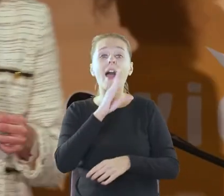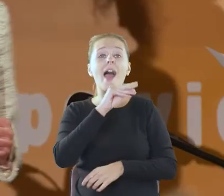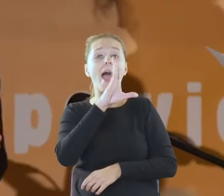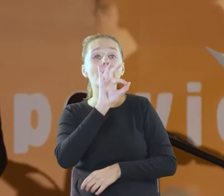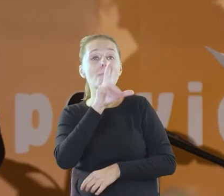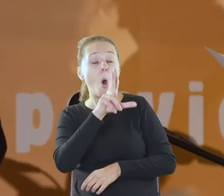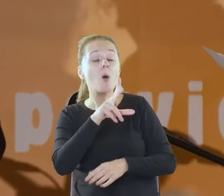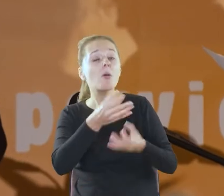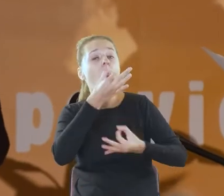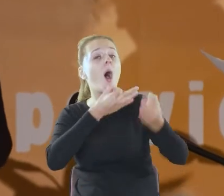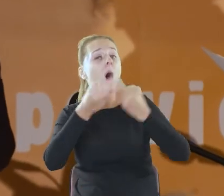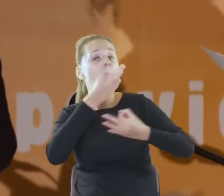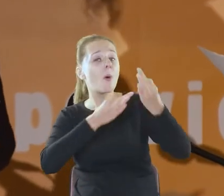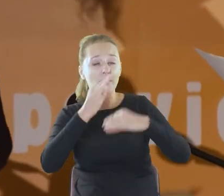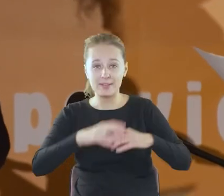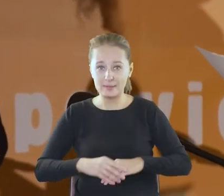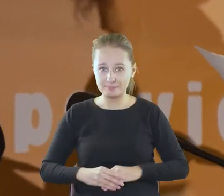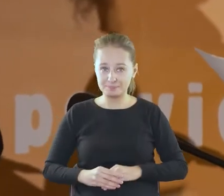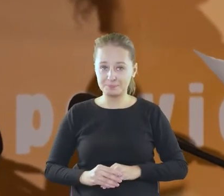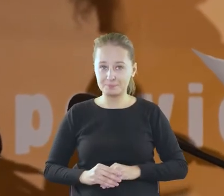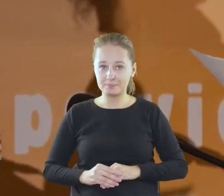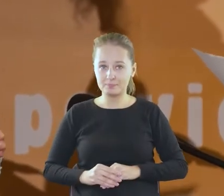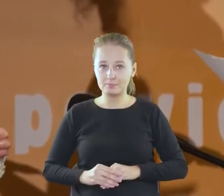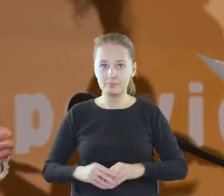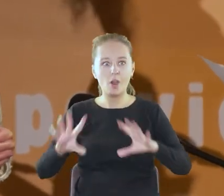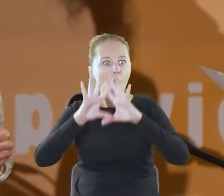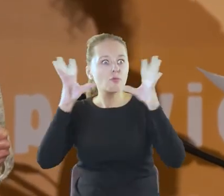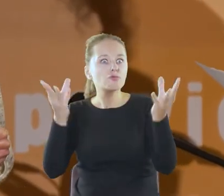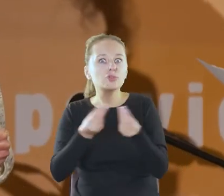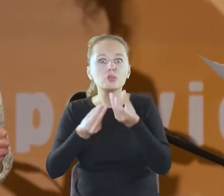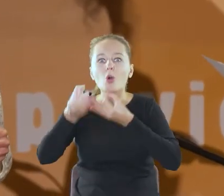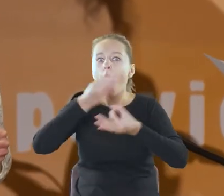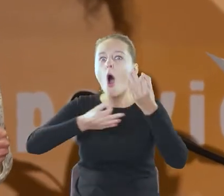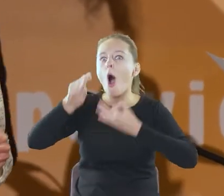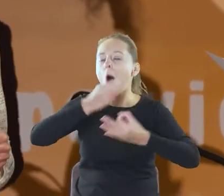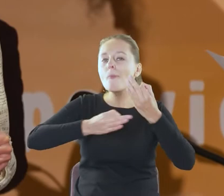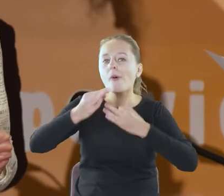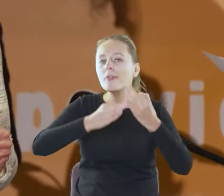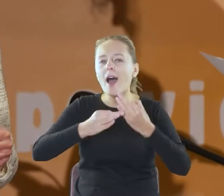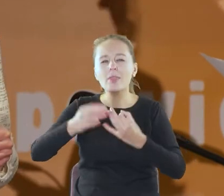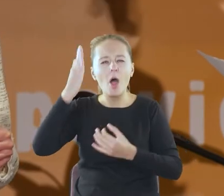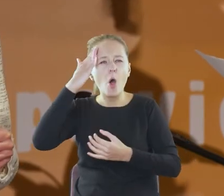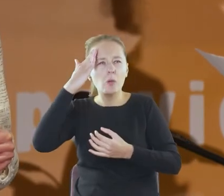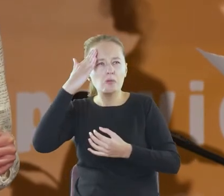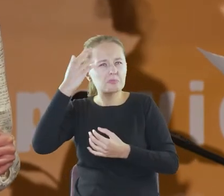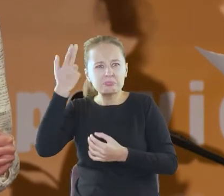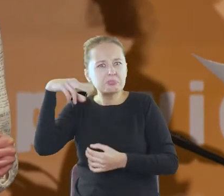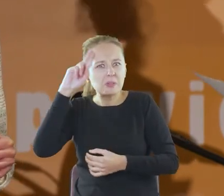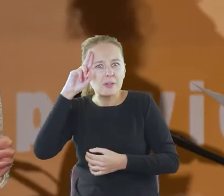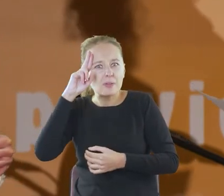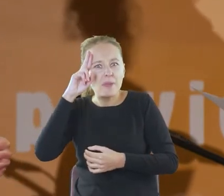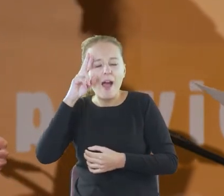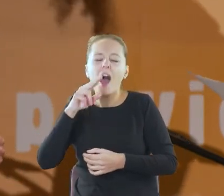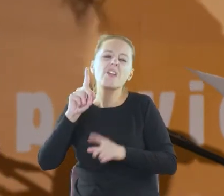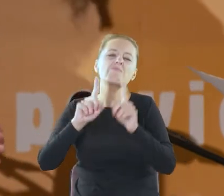O wszystkim, czego sam rozum nie potrafi ogarnąć. Choćby mistrzowie rozrywki za frajdę